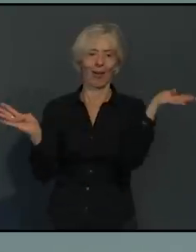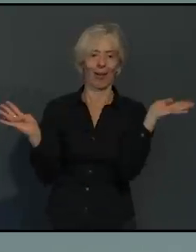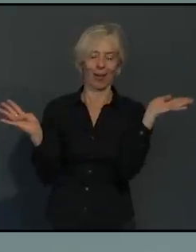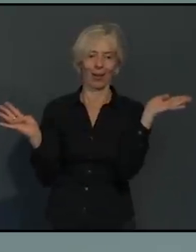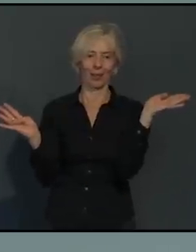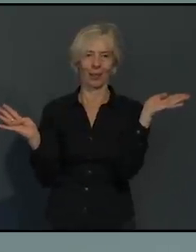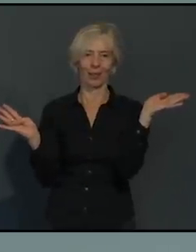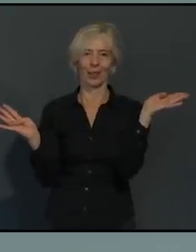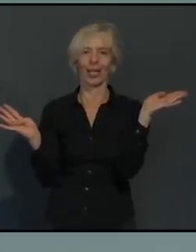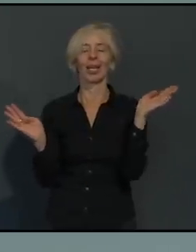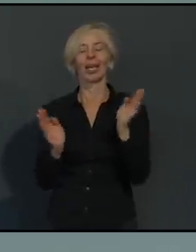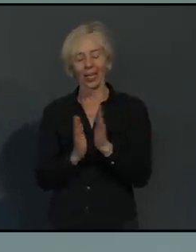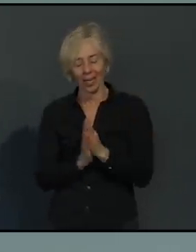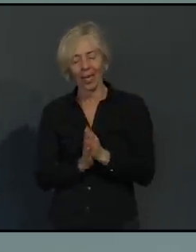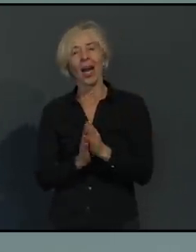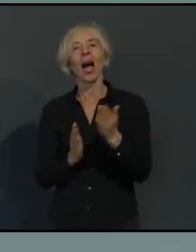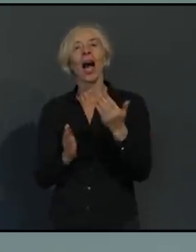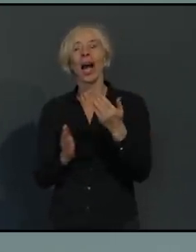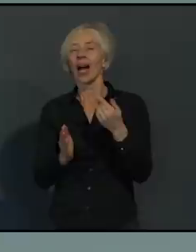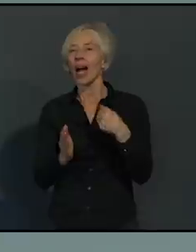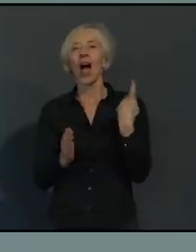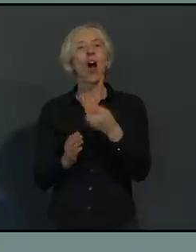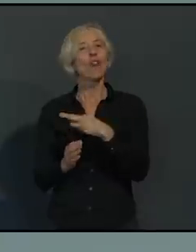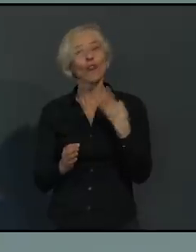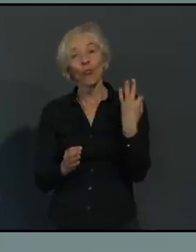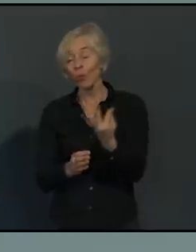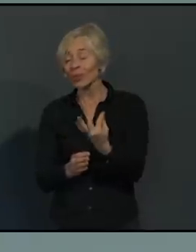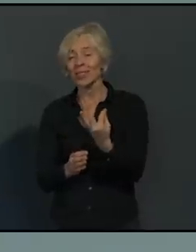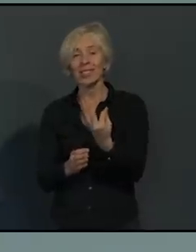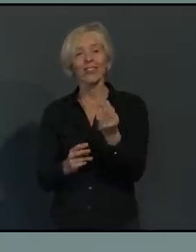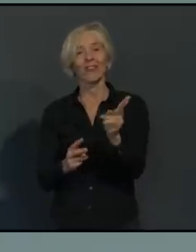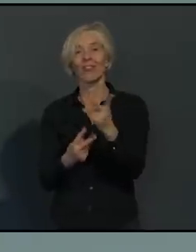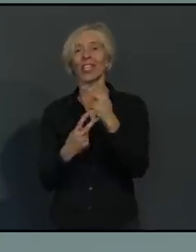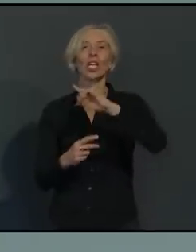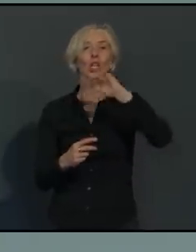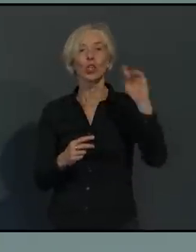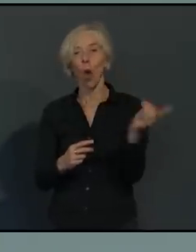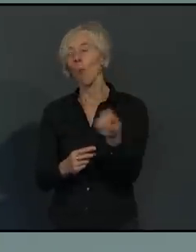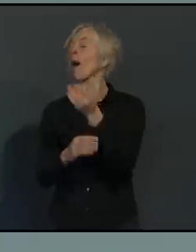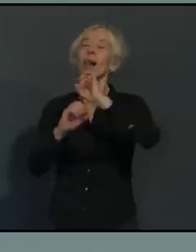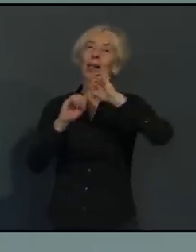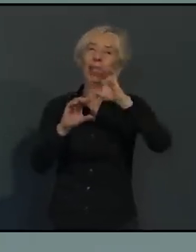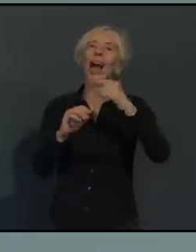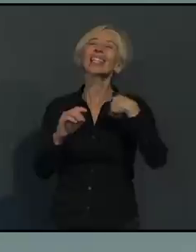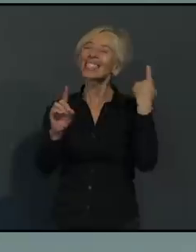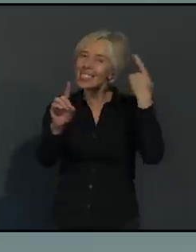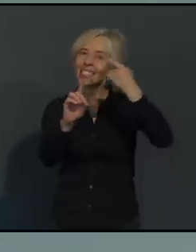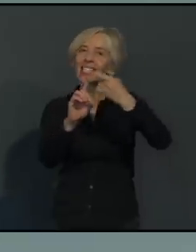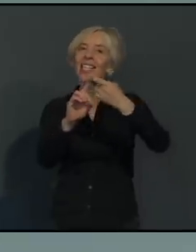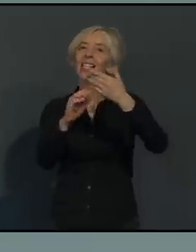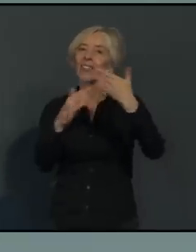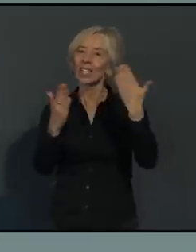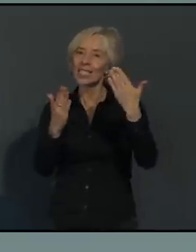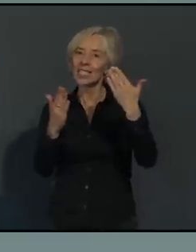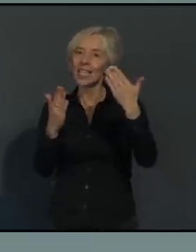dass ich mich wiederhole, einfach in Anführungszeichen nur darum, dass wir die Infektionswerte senken. Wir